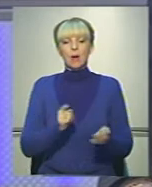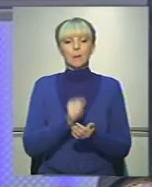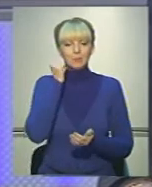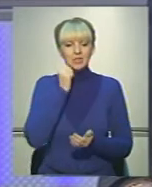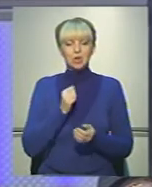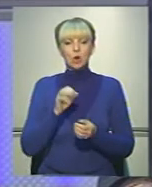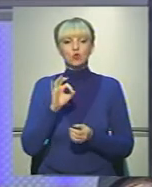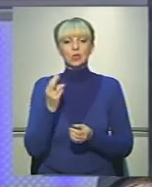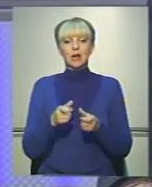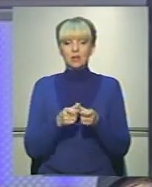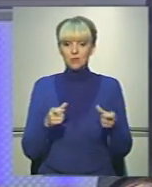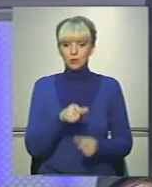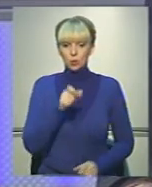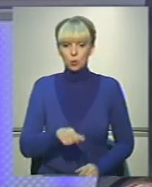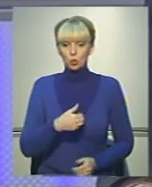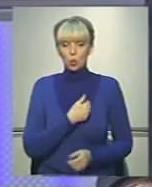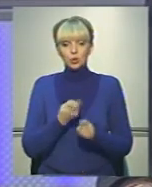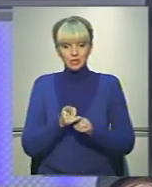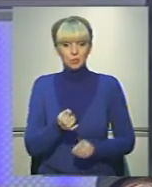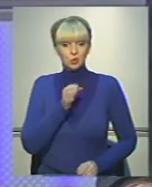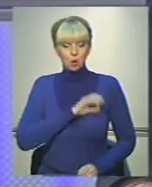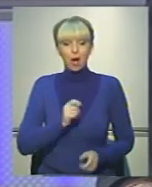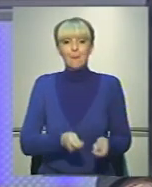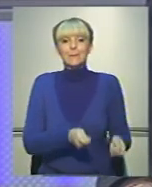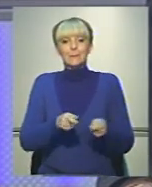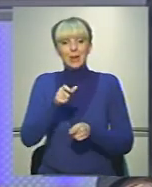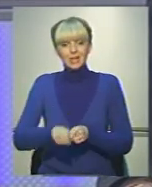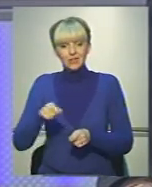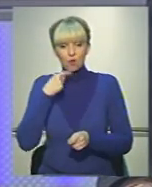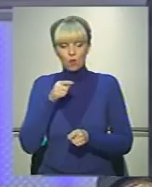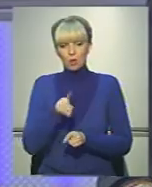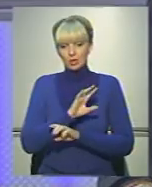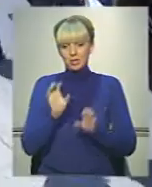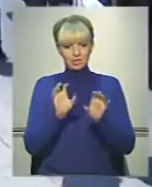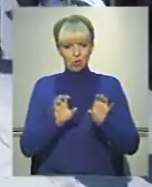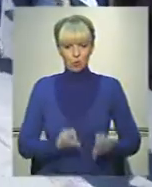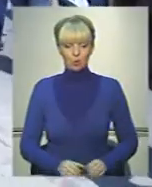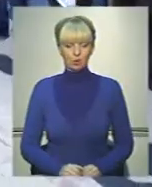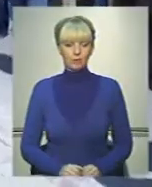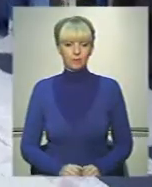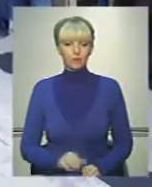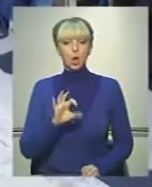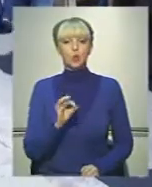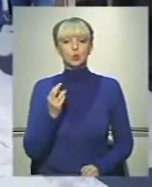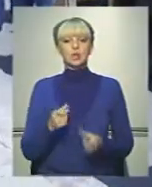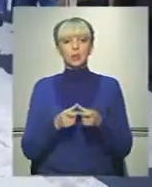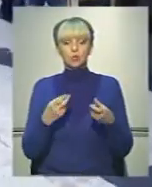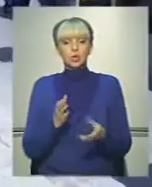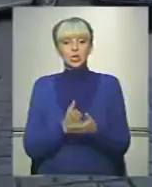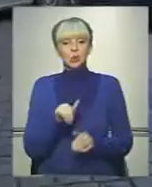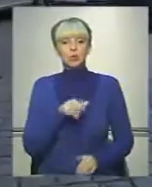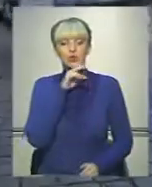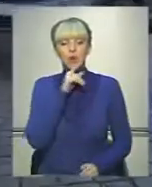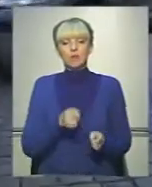соціальні квитки. Люди хочуть ними скористатися, а перевізники кажуть, вони незаконні. Соціальний квиток вже діяв у